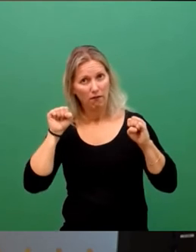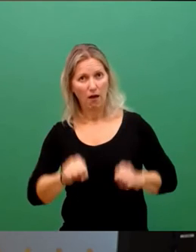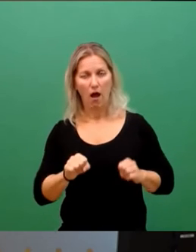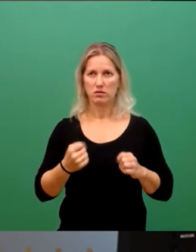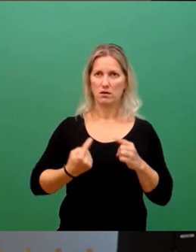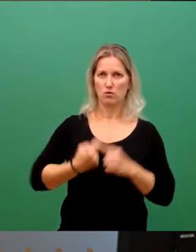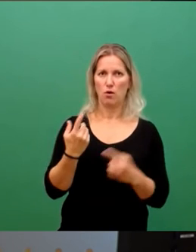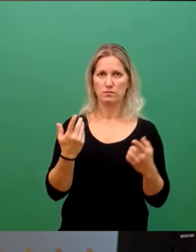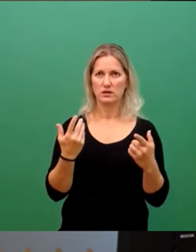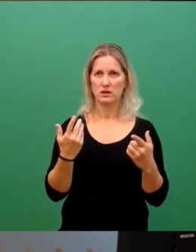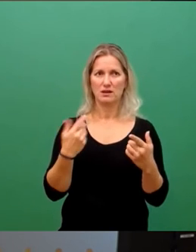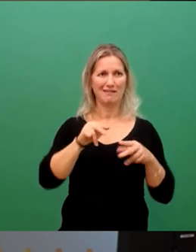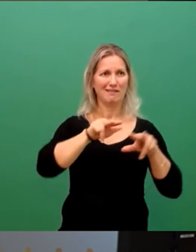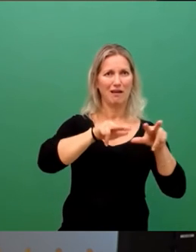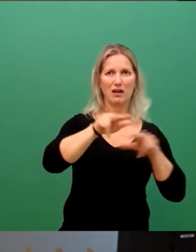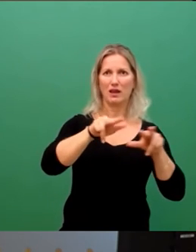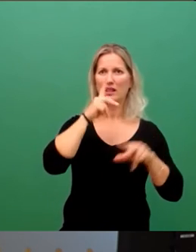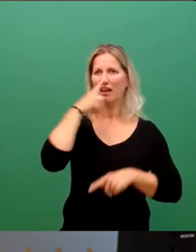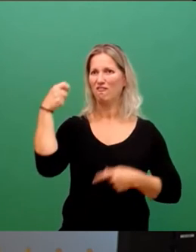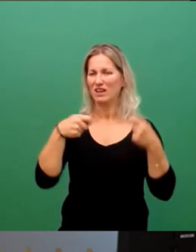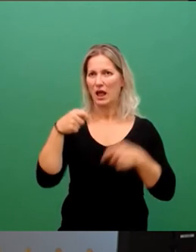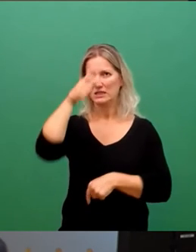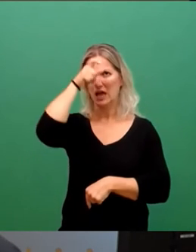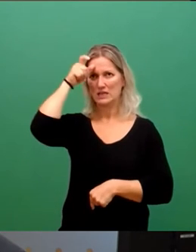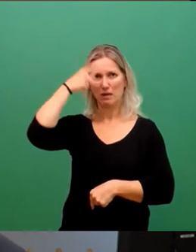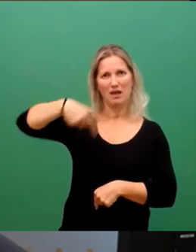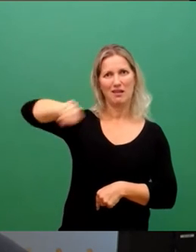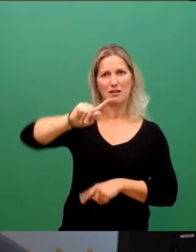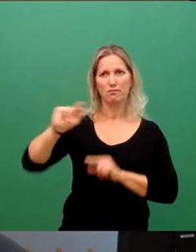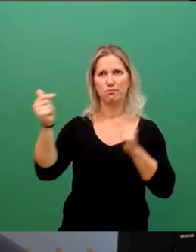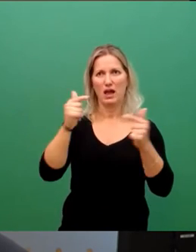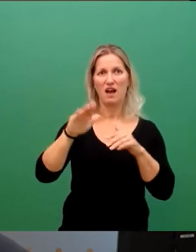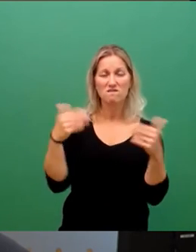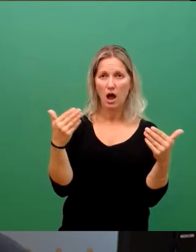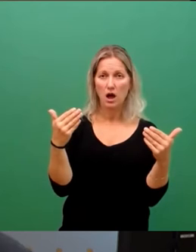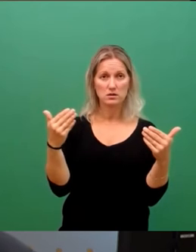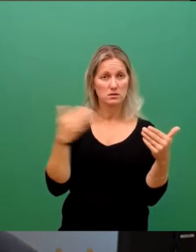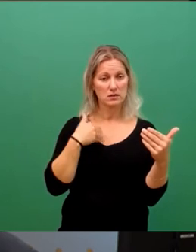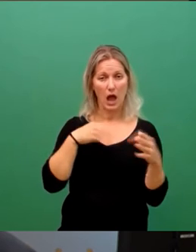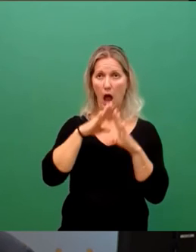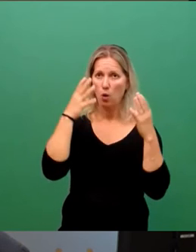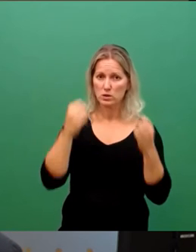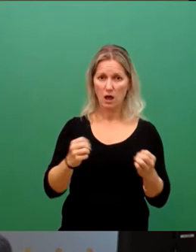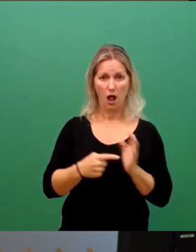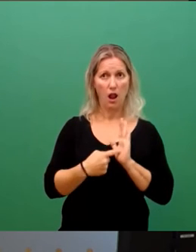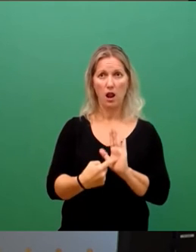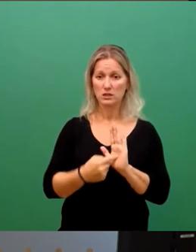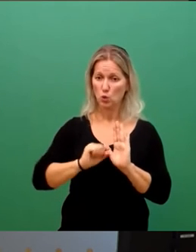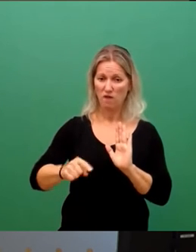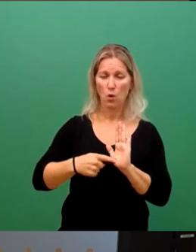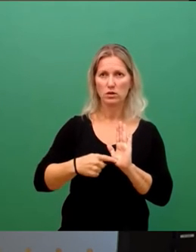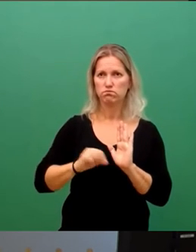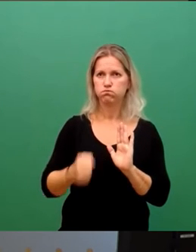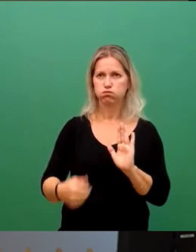Regierenden und den Finanzexperten diskutiert werden, in einem städtischen Haushalt darzustellen. Natürlich wird das